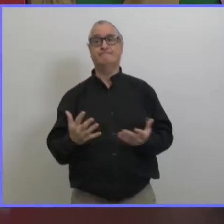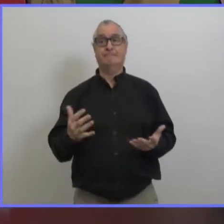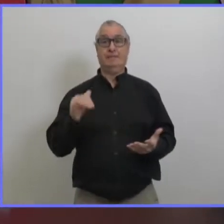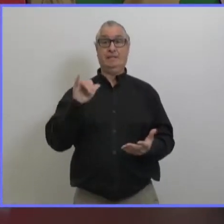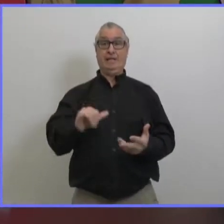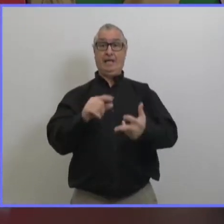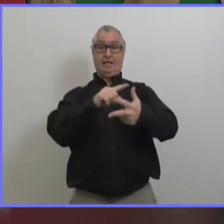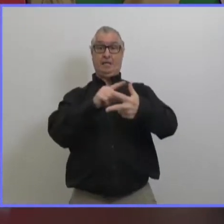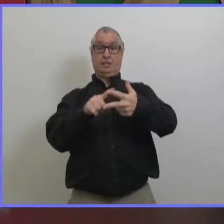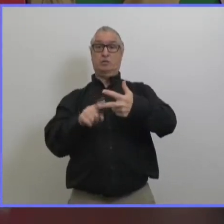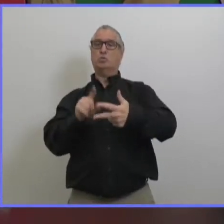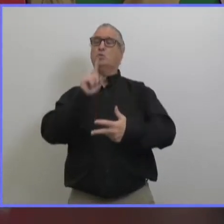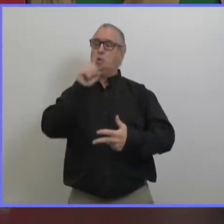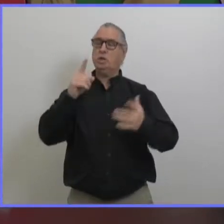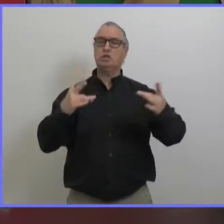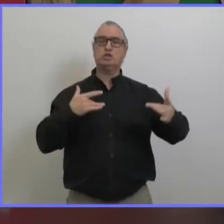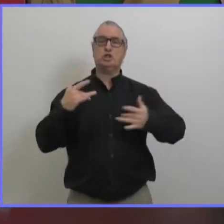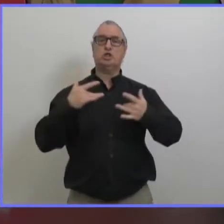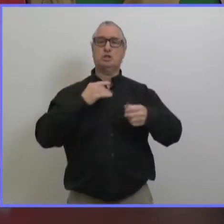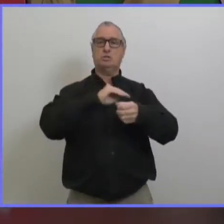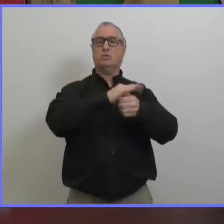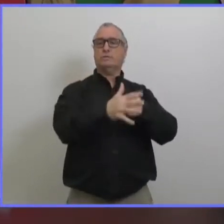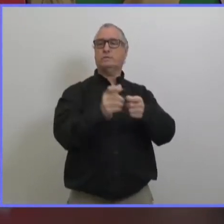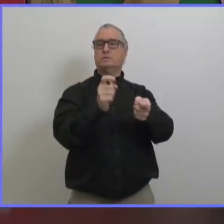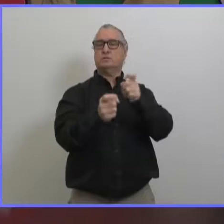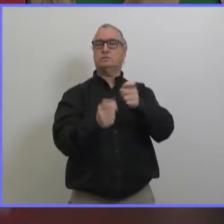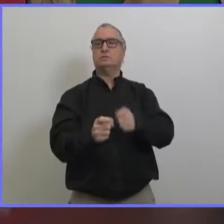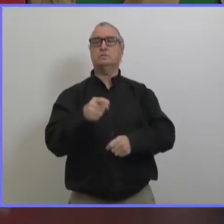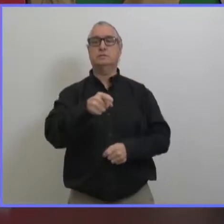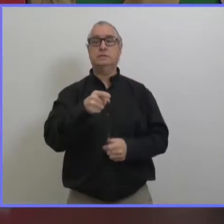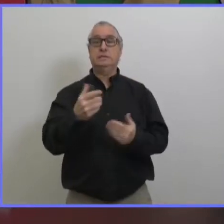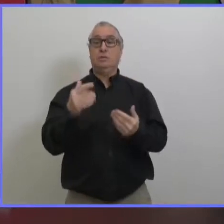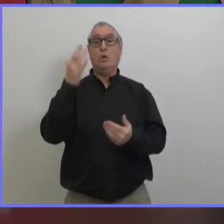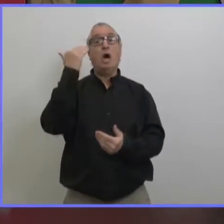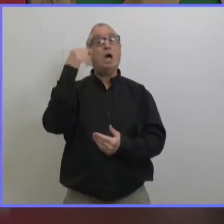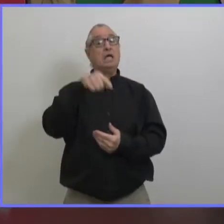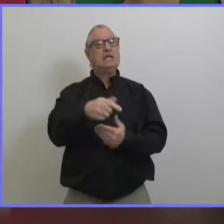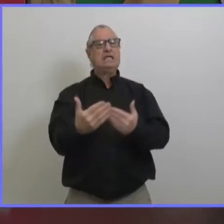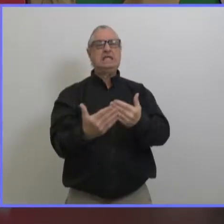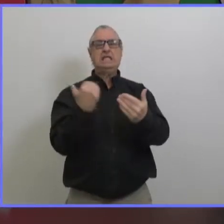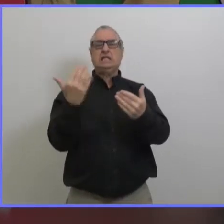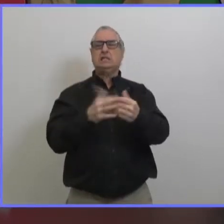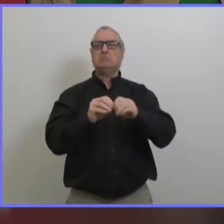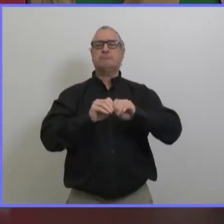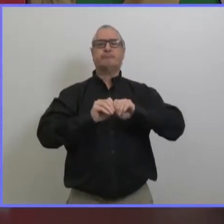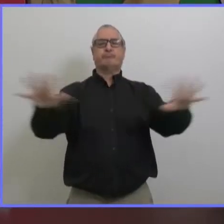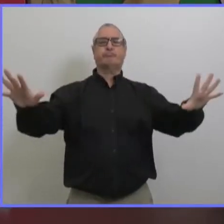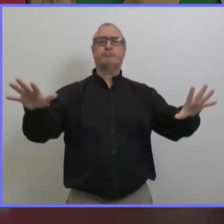il y a beaucoup de données qui indiquent que c'est de sont des variants qui sont bien plus infectieux